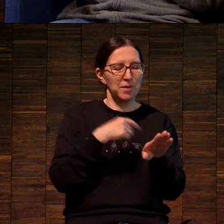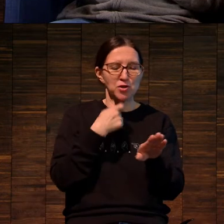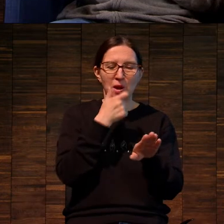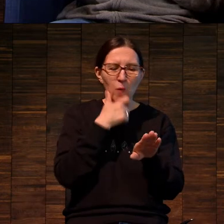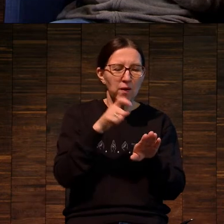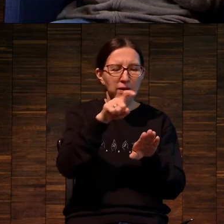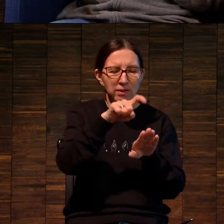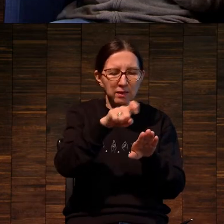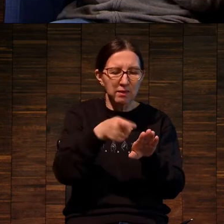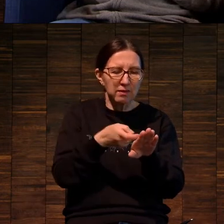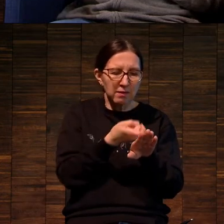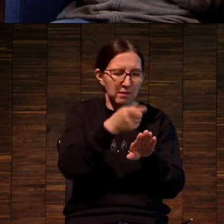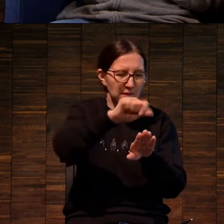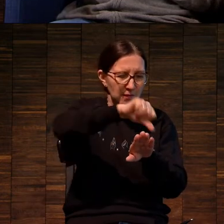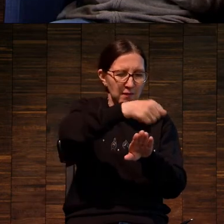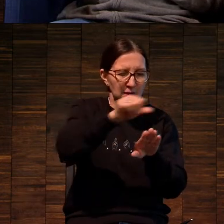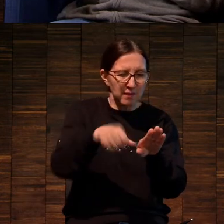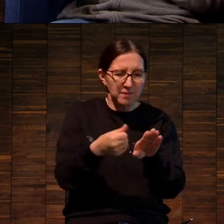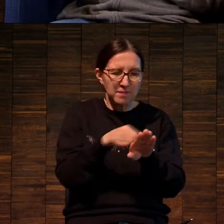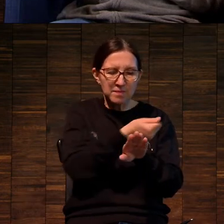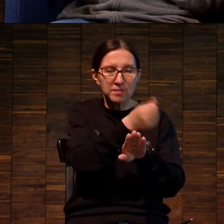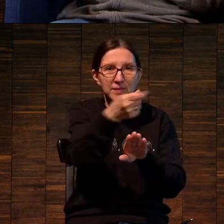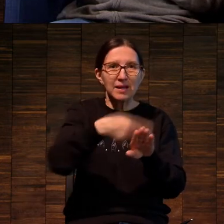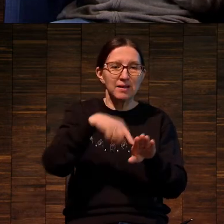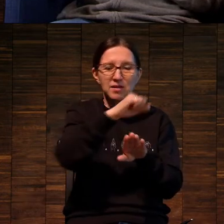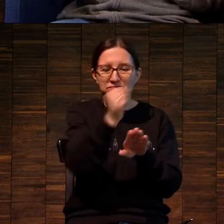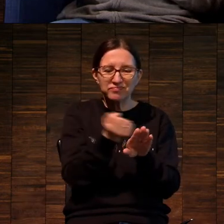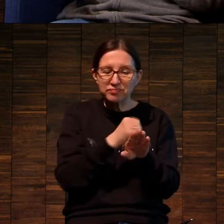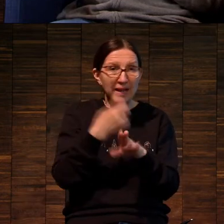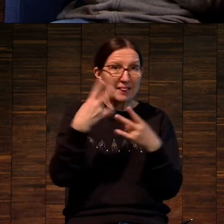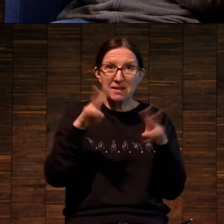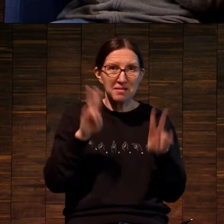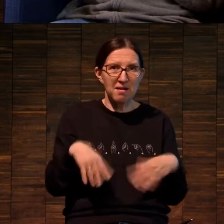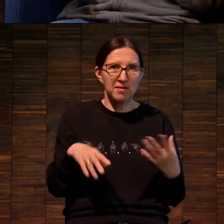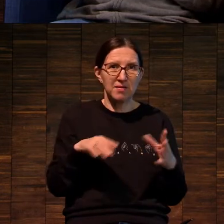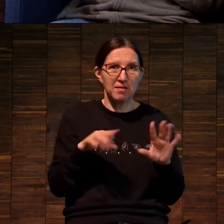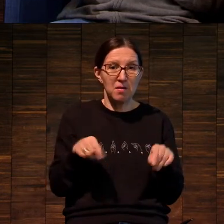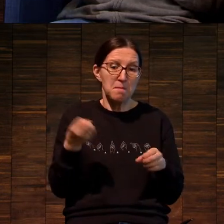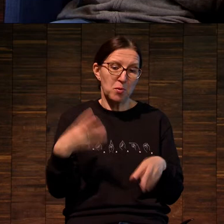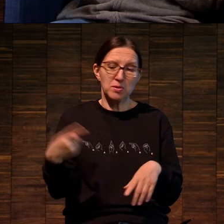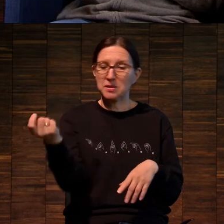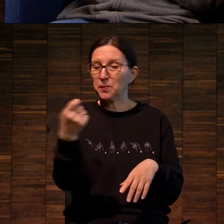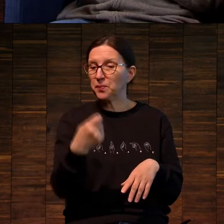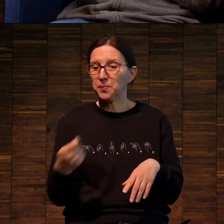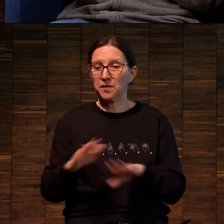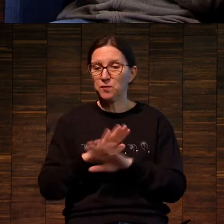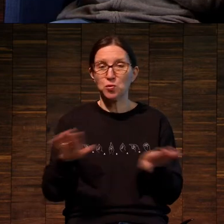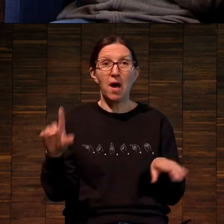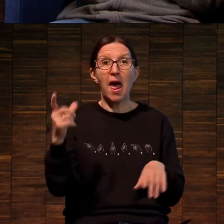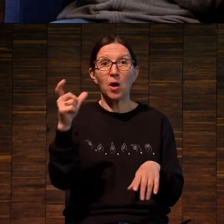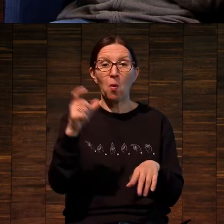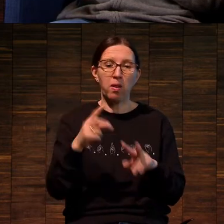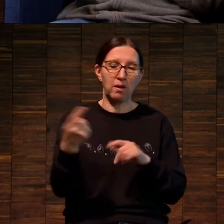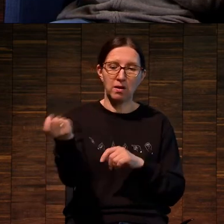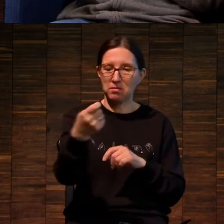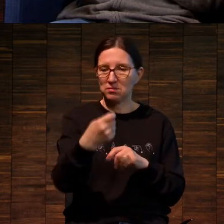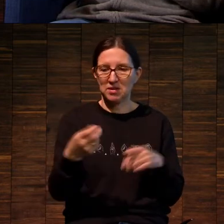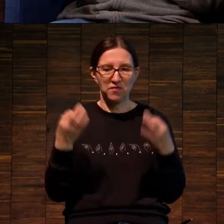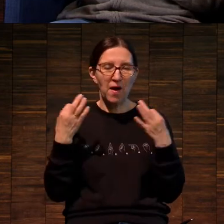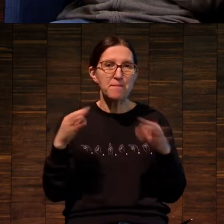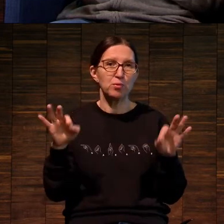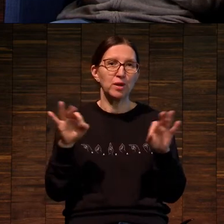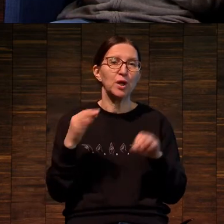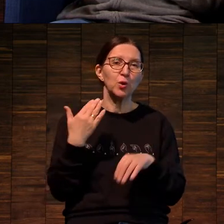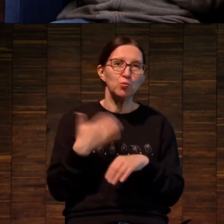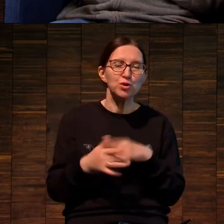дереве. И, соответственно, иголочка уже идет свободная,